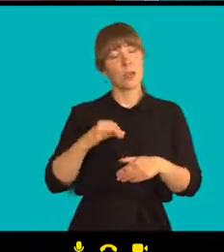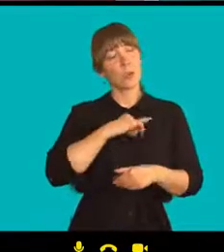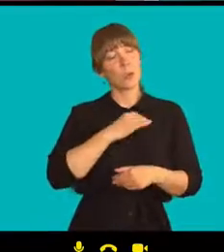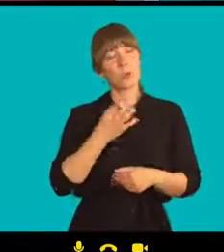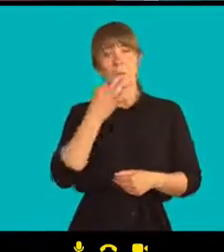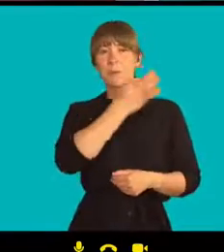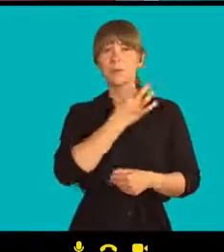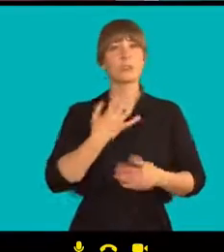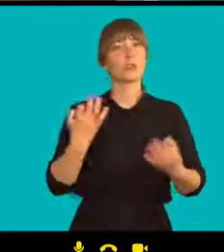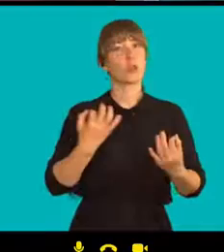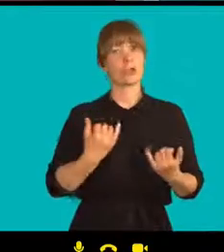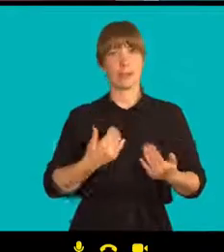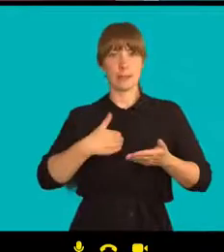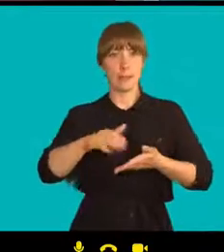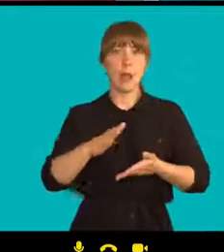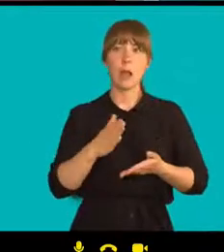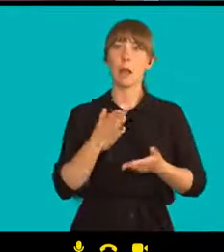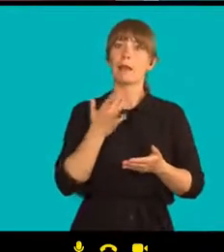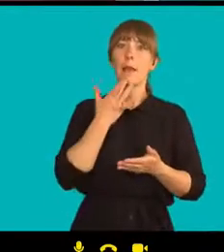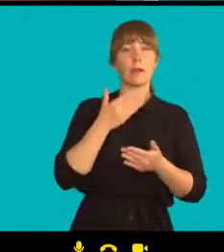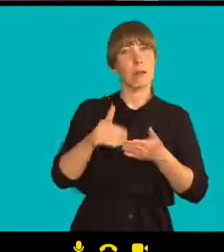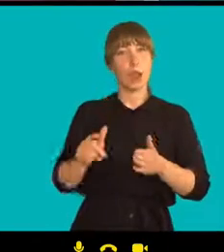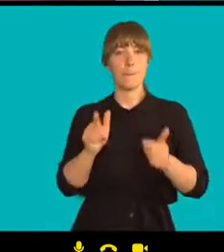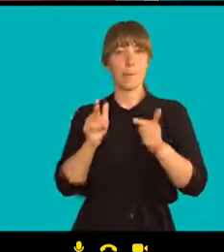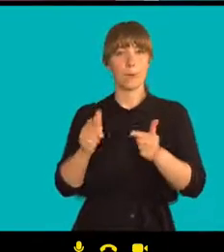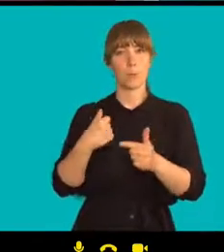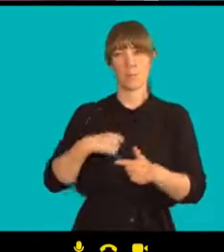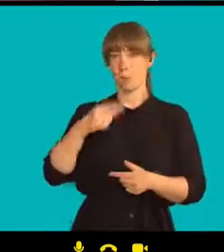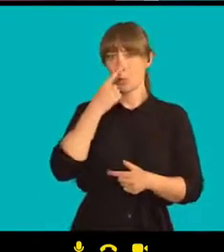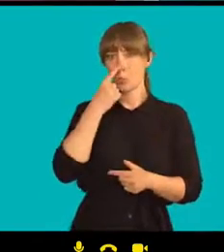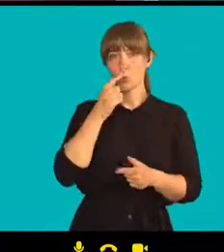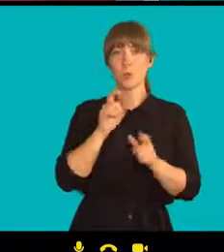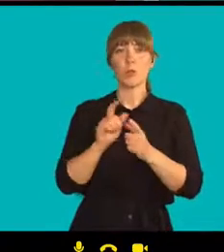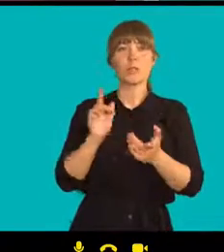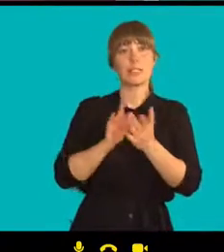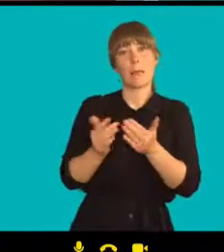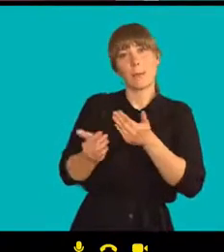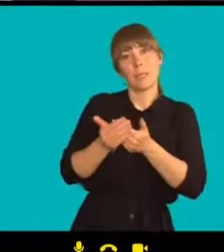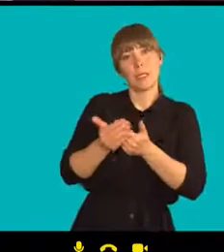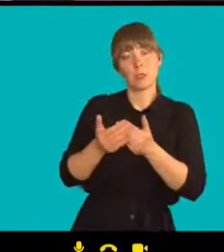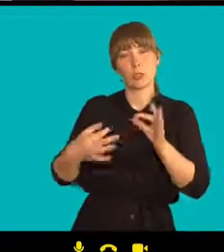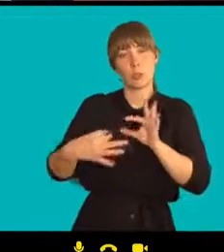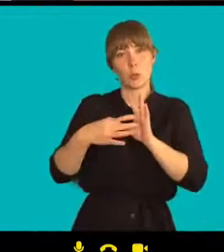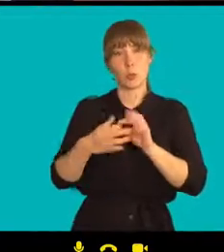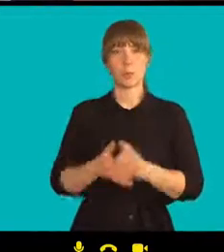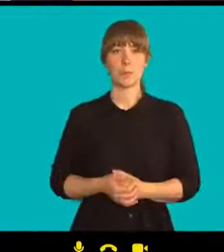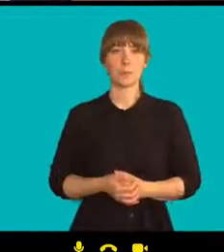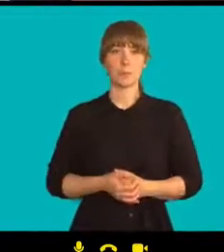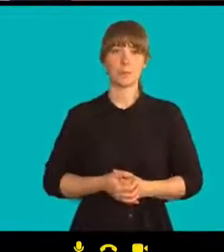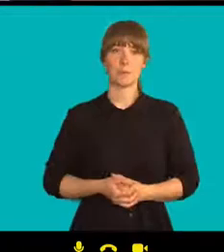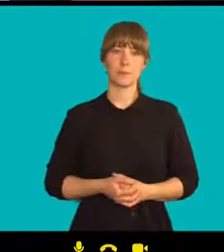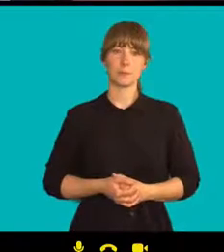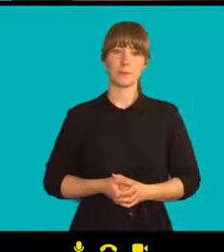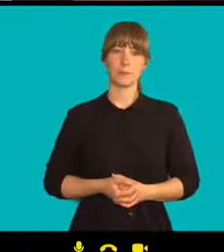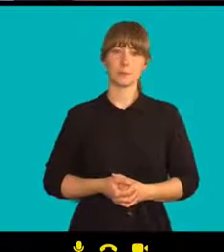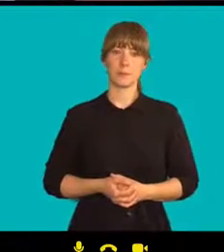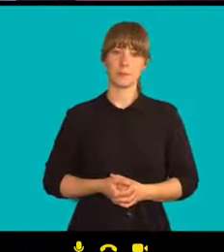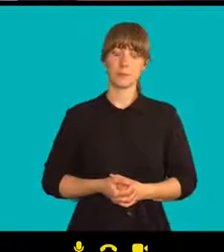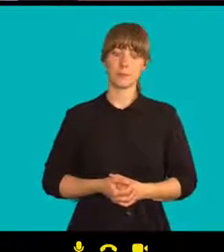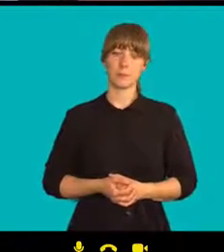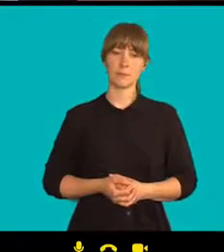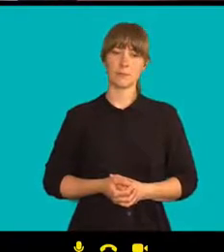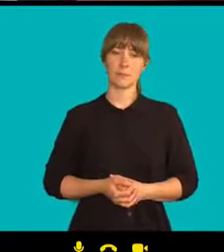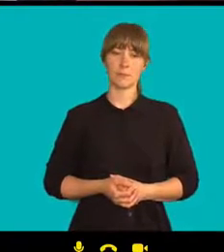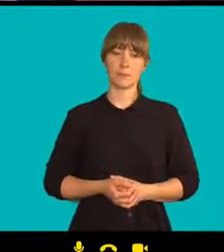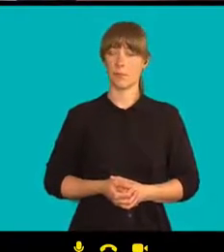měli mychovat i v rámci té blízkosti, kterou jste zmiňoval, kterou máme? Tak jedna z těch věcí je stále